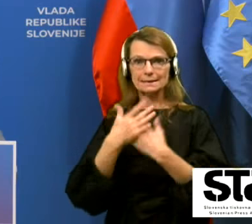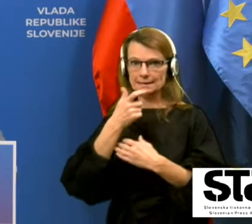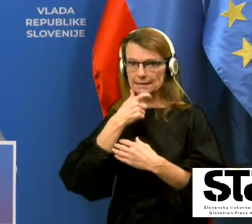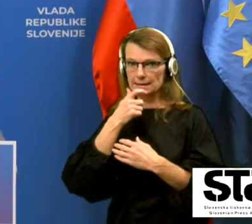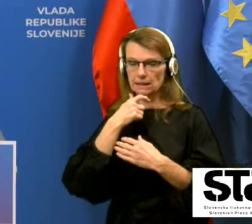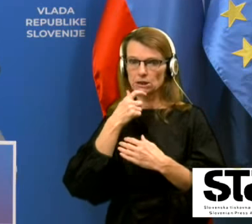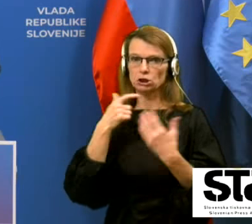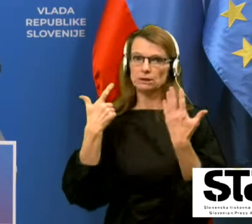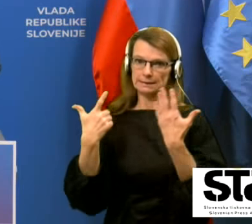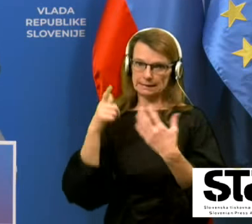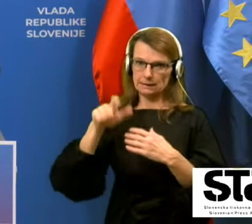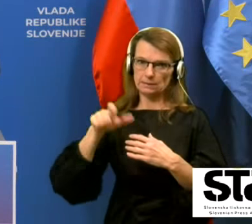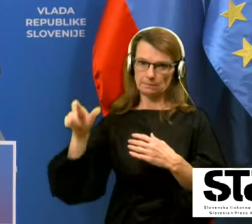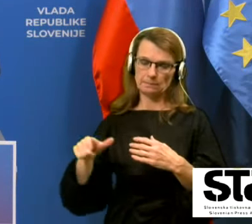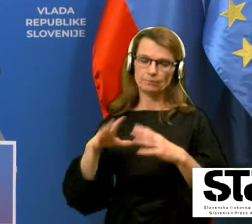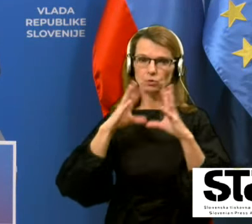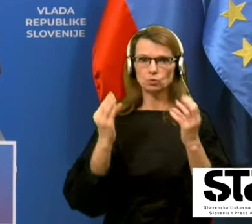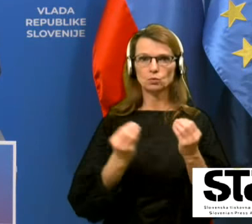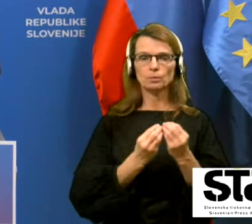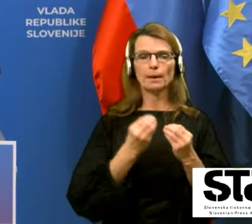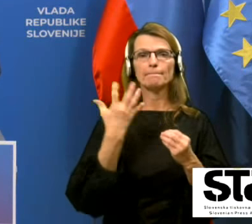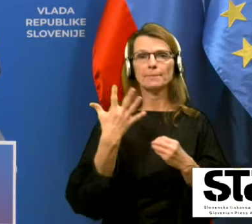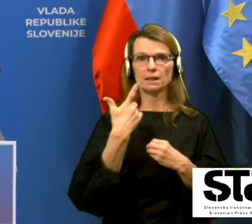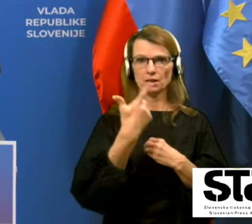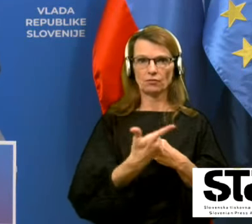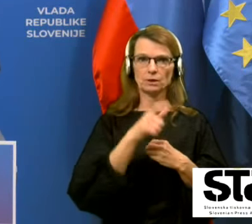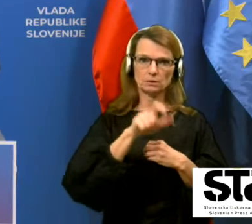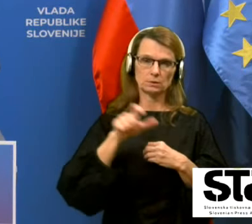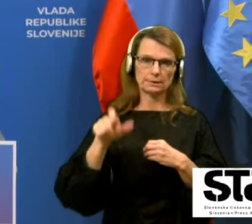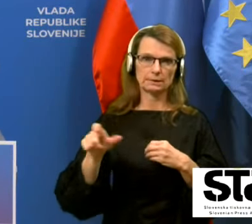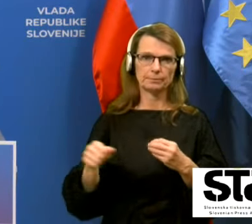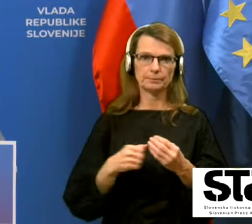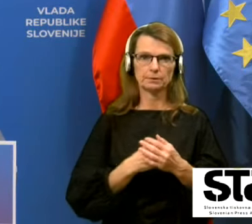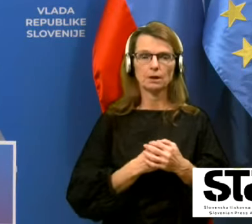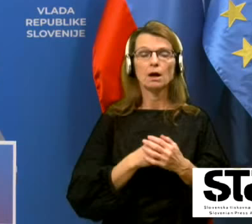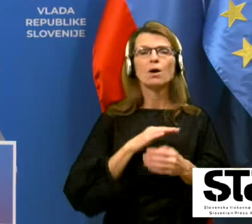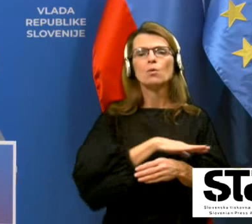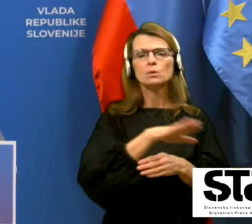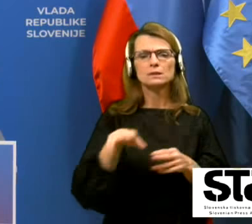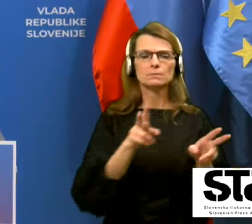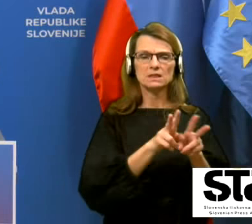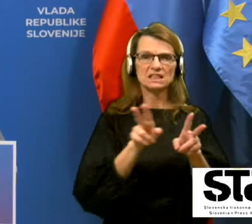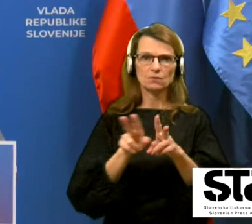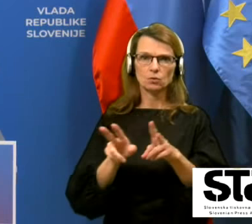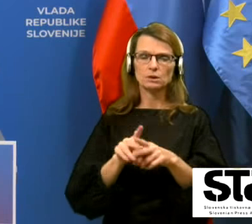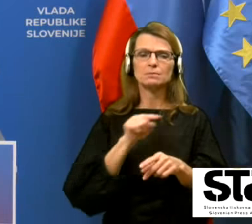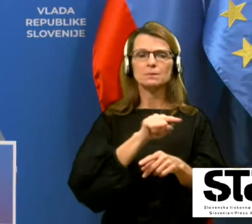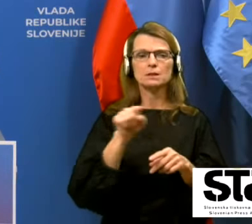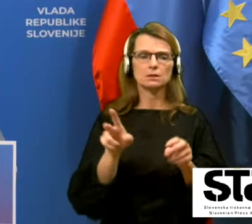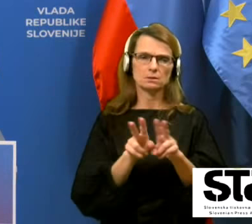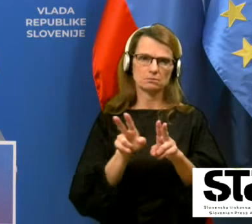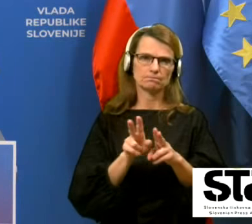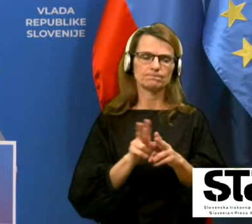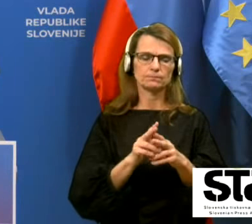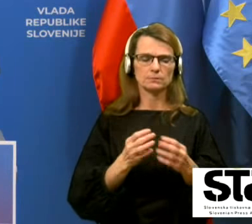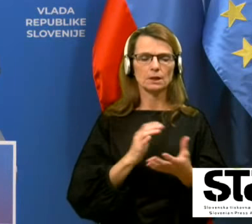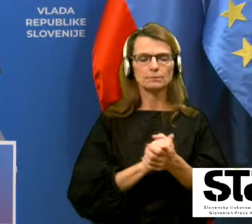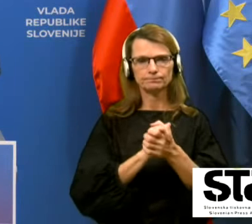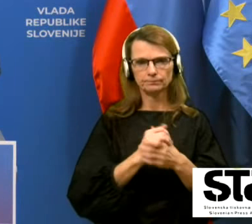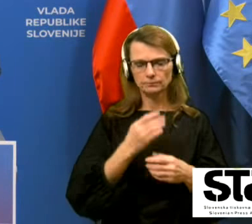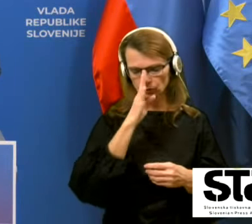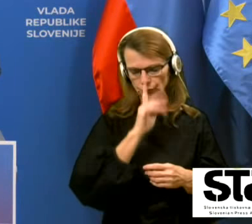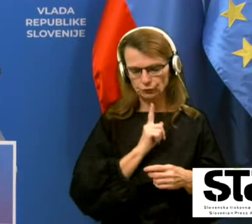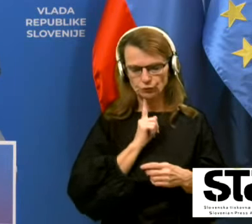za starejše še sedem, skupaj torej 25. Vsem svojcem in bližnjimi zrekami skreno so žalje ob